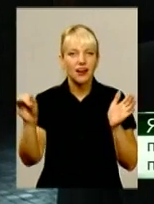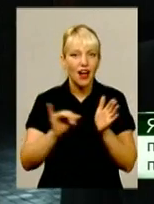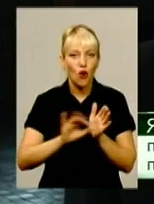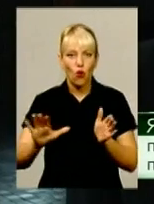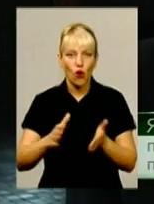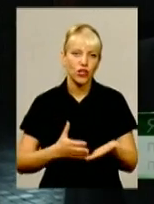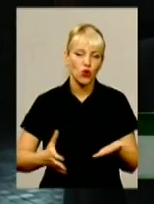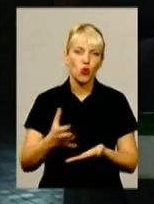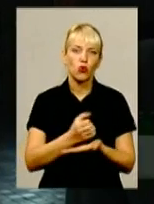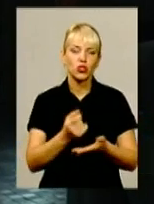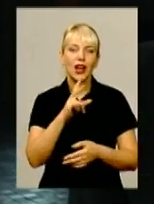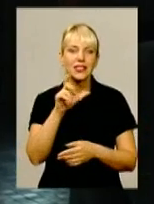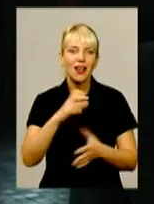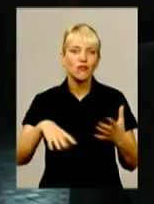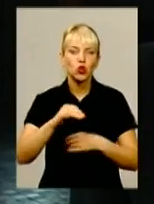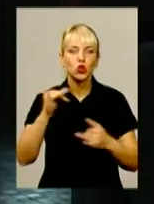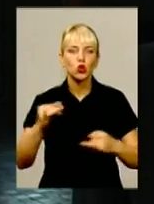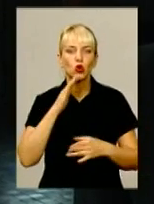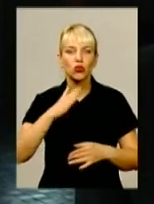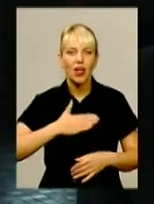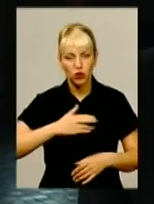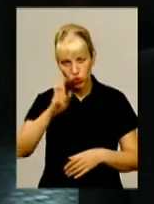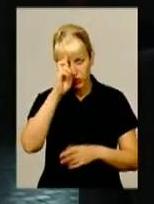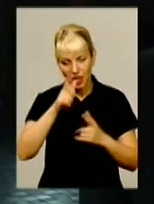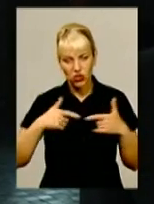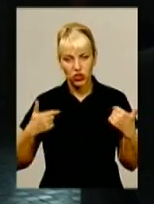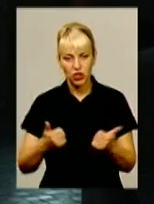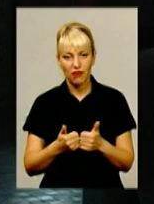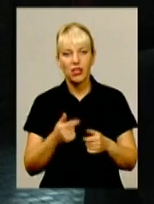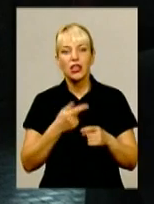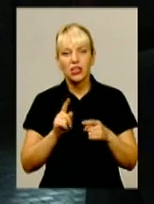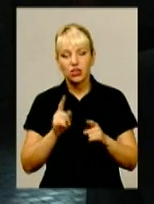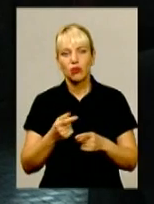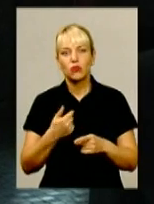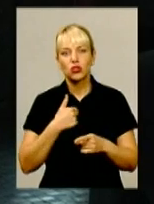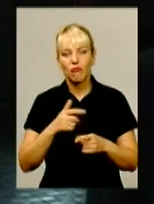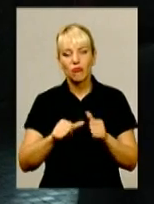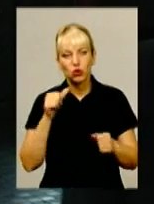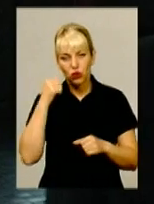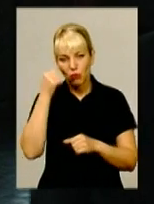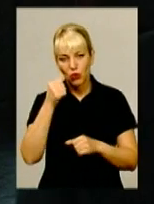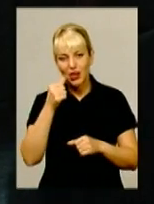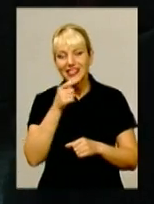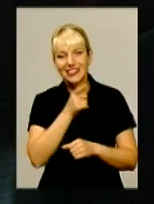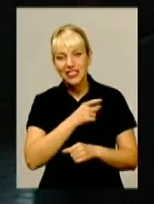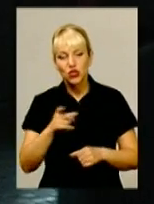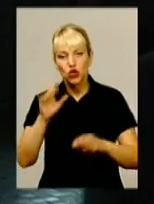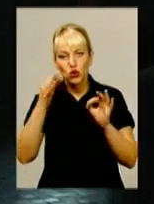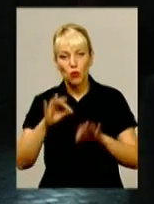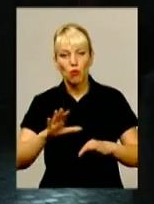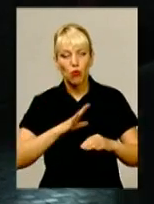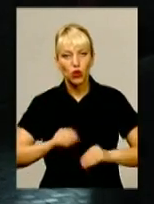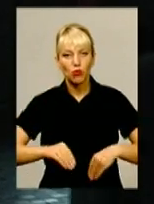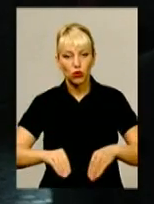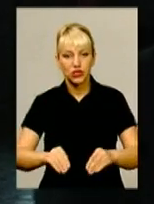держави. В якій степені це вдалося, що і завдяки тому, що в минулому сезоні з осені було посіяно